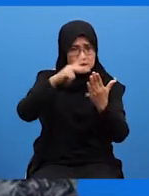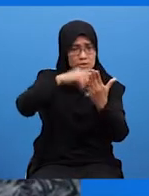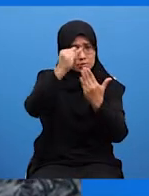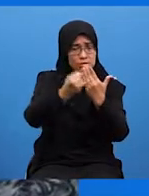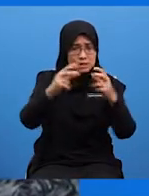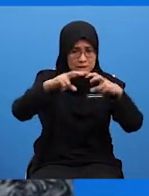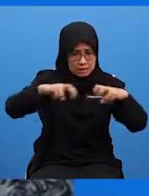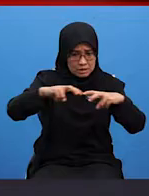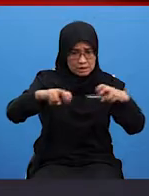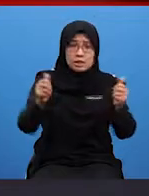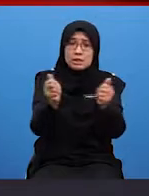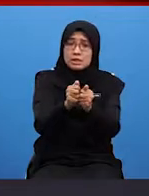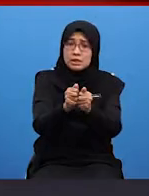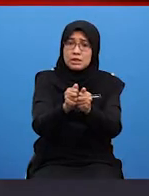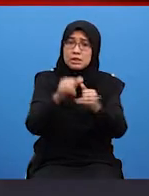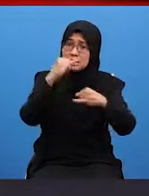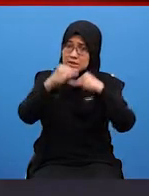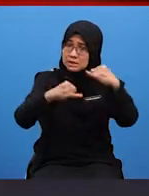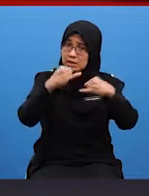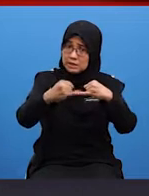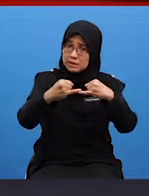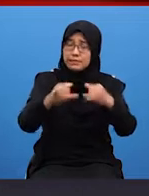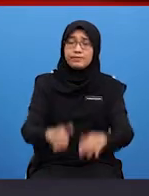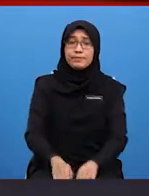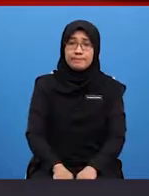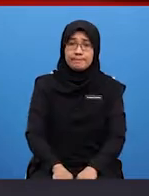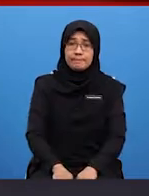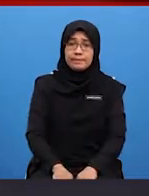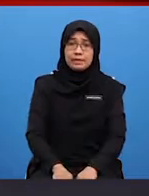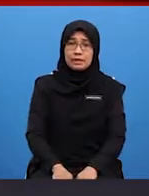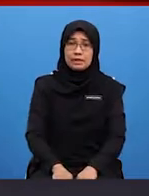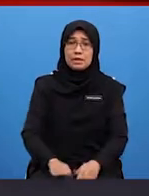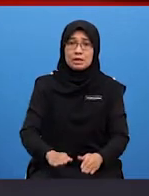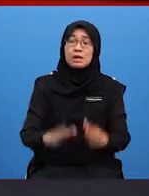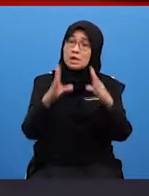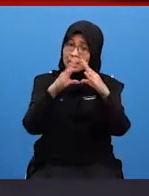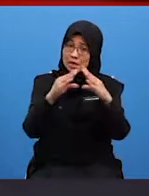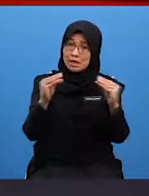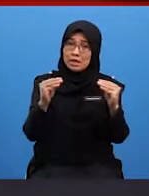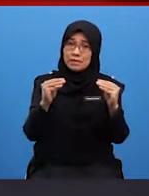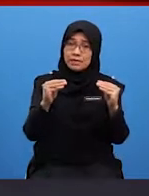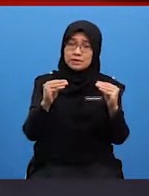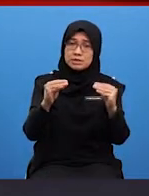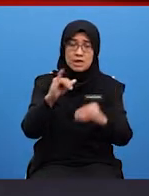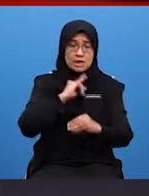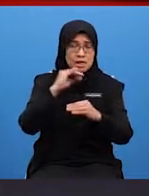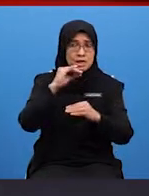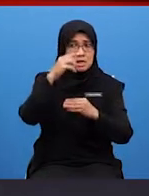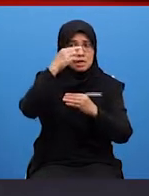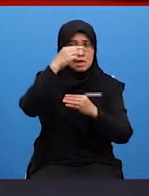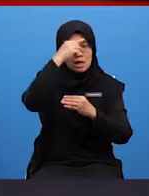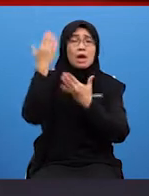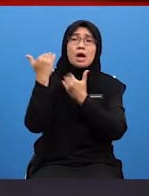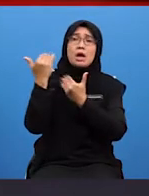kajian dengan jayanya Ok, jadi pada akhir rancang ini Saya Cikgu Don dan juga Cikgu Arif Sangat mengharapkan pelajar-pelajar di luar sana